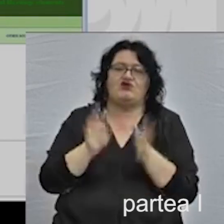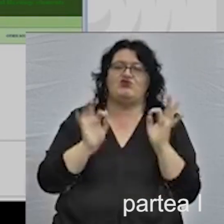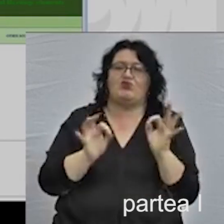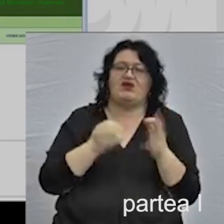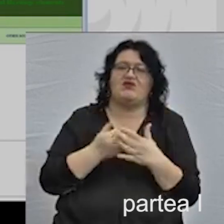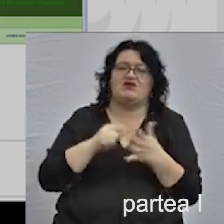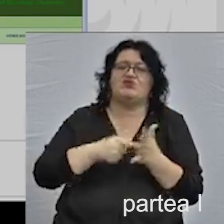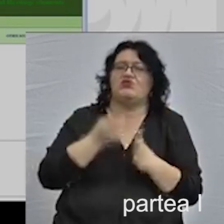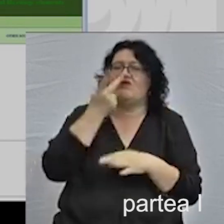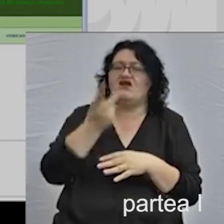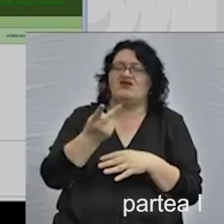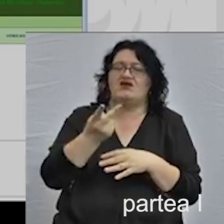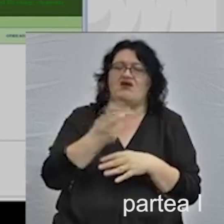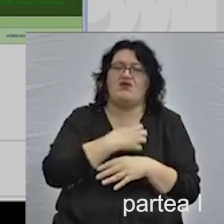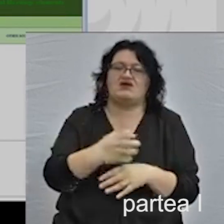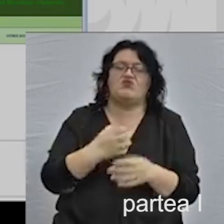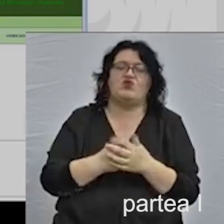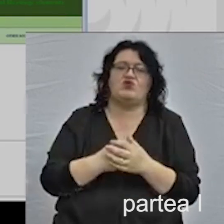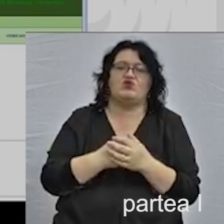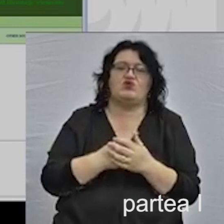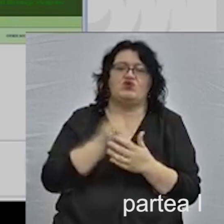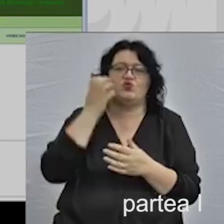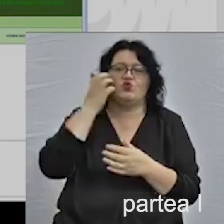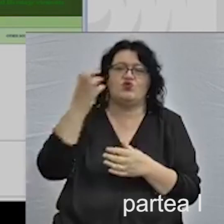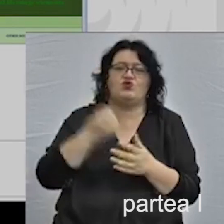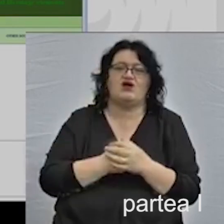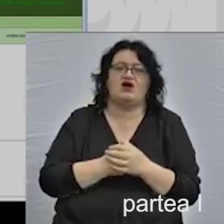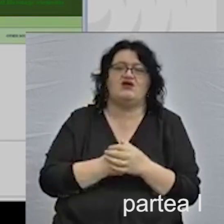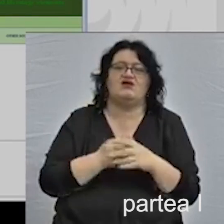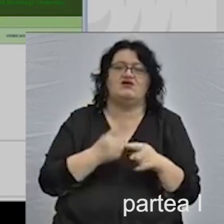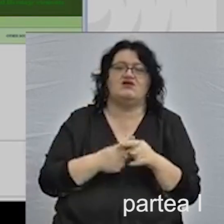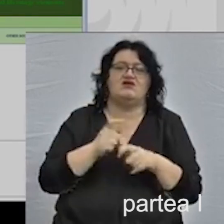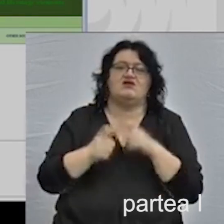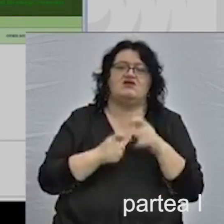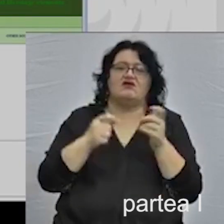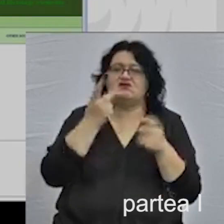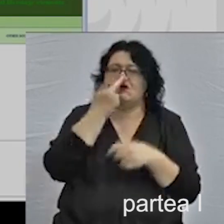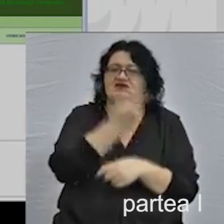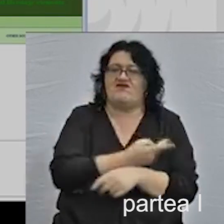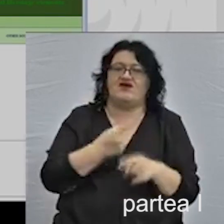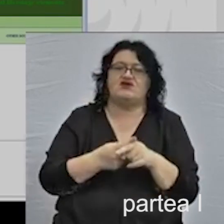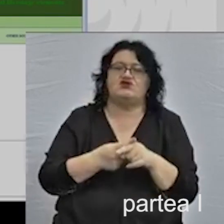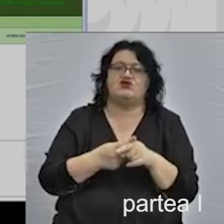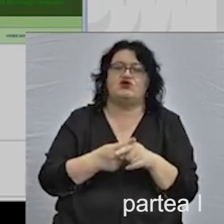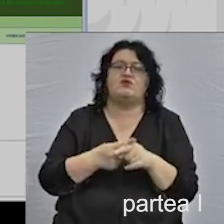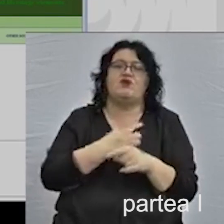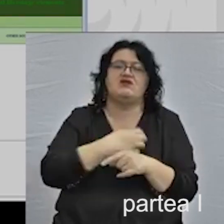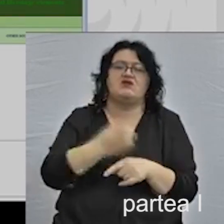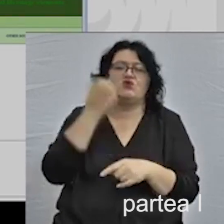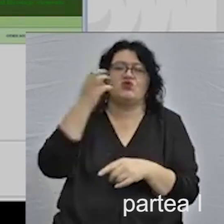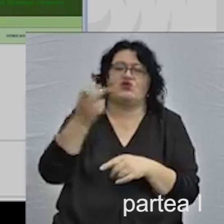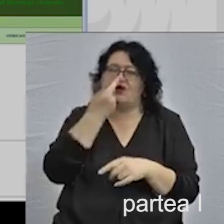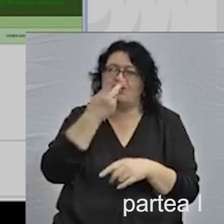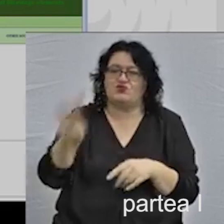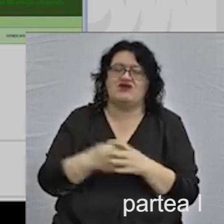bine, nu numai din punct de vedere al patrimoniului cultural tangibil, dar și al celui intangibil. Am